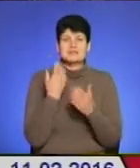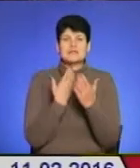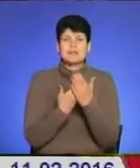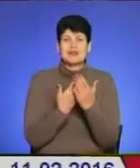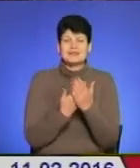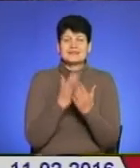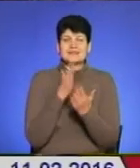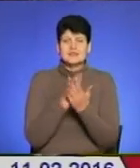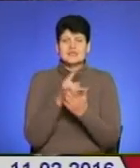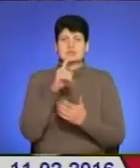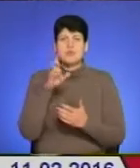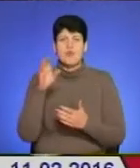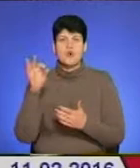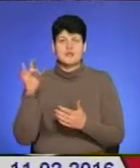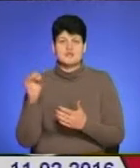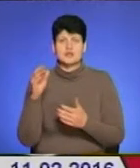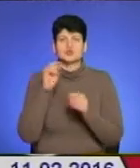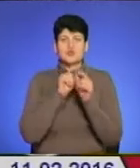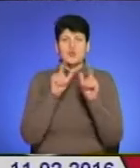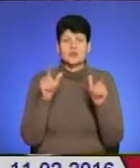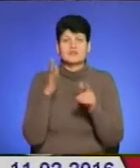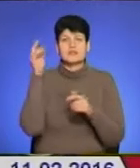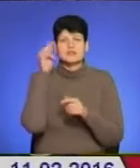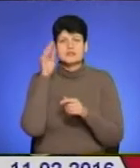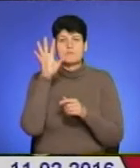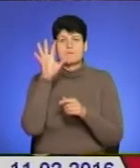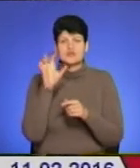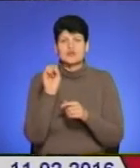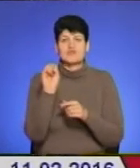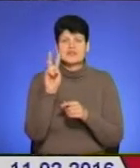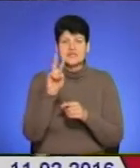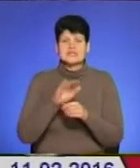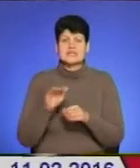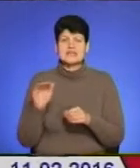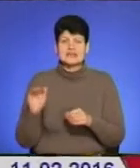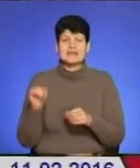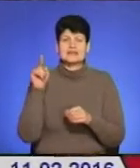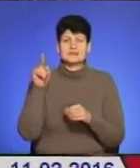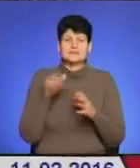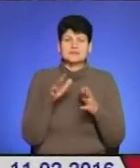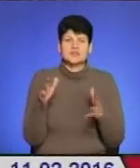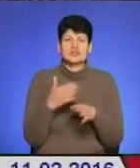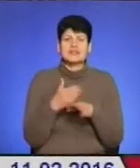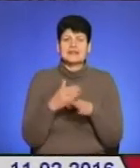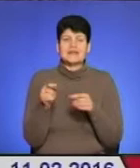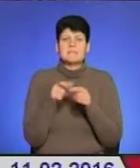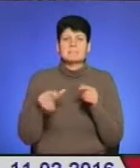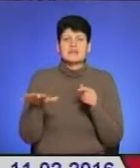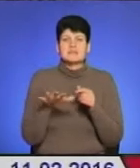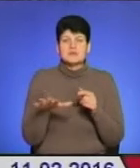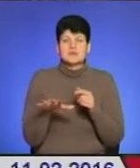– є Зборівська школа, в якій навчається 512 дітей. Тим не менше, частина приміщення цієї школи